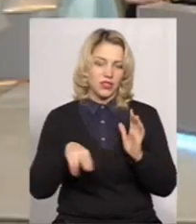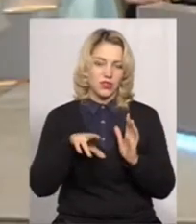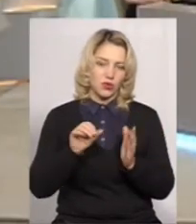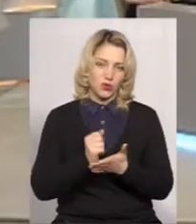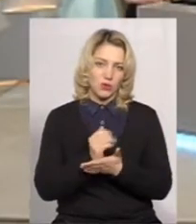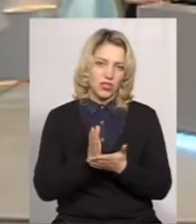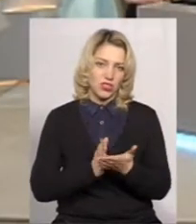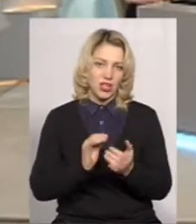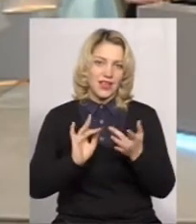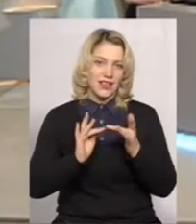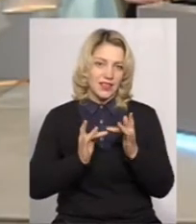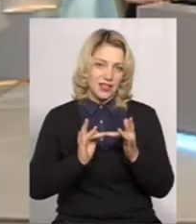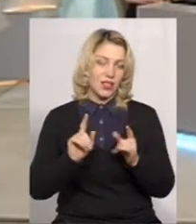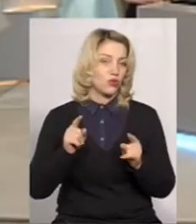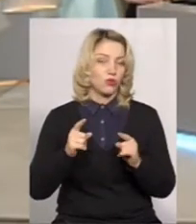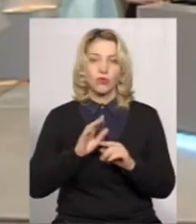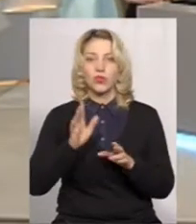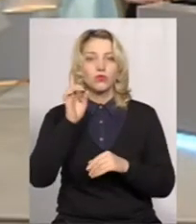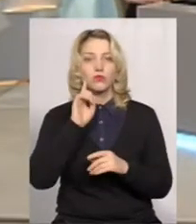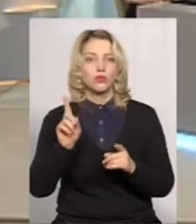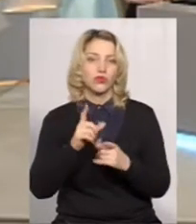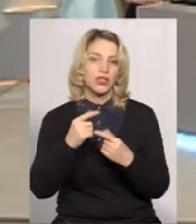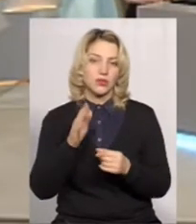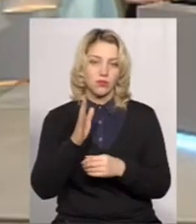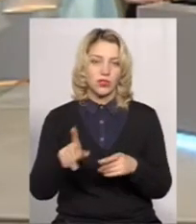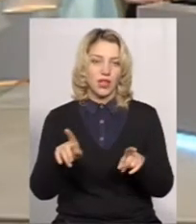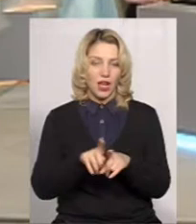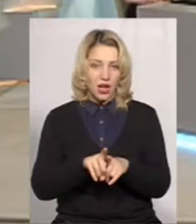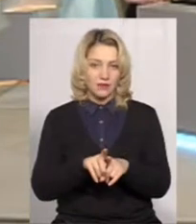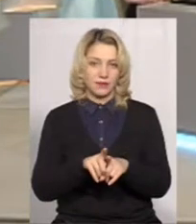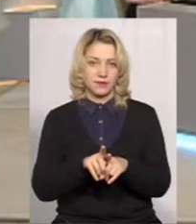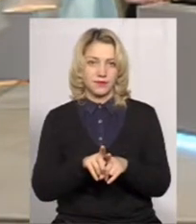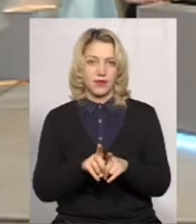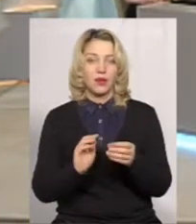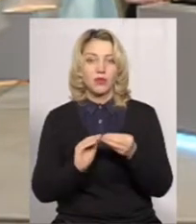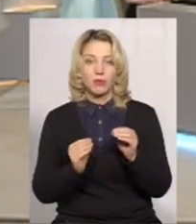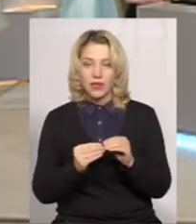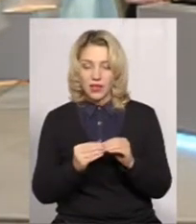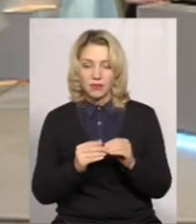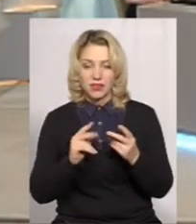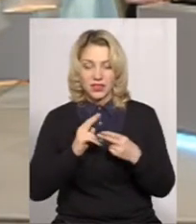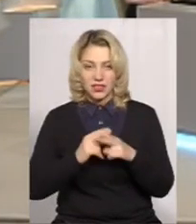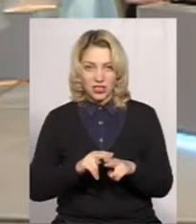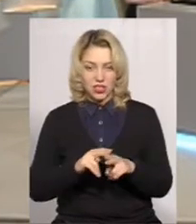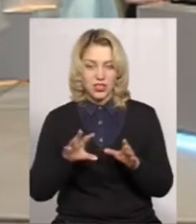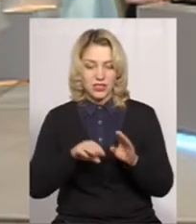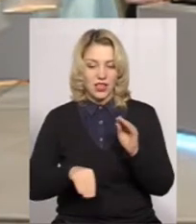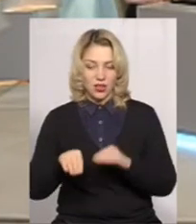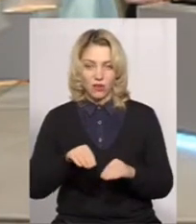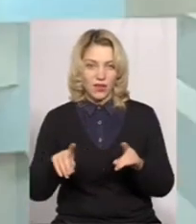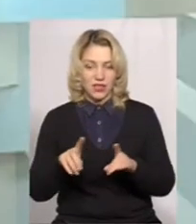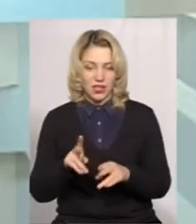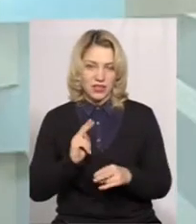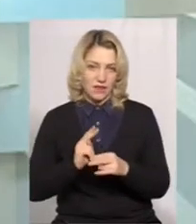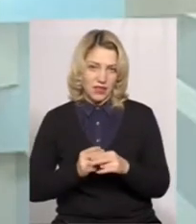інтернет. Тому не думаю, що десь буде така проблема технічна складова, яка